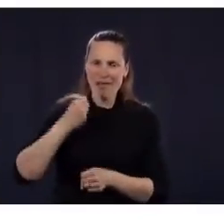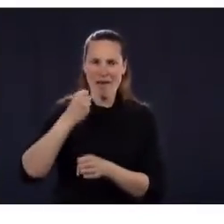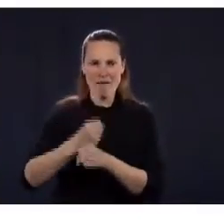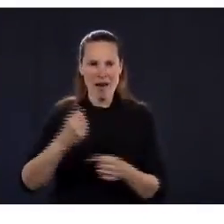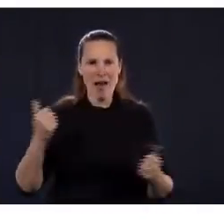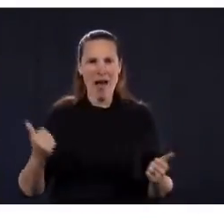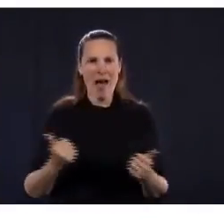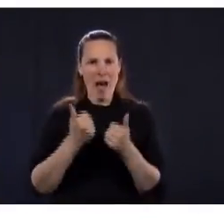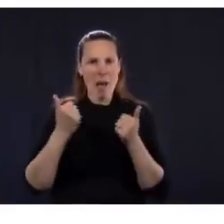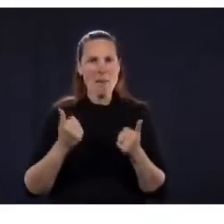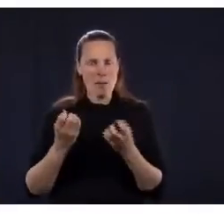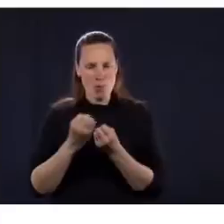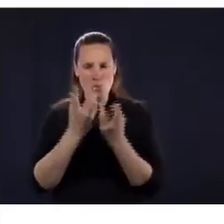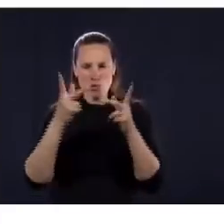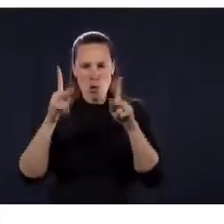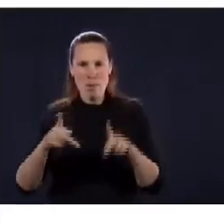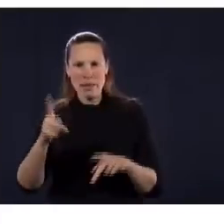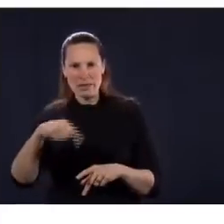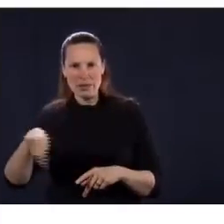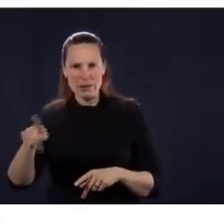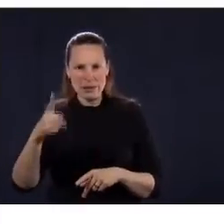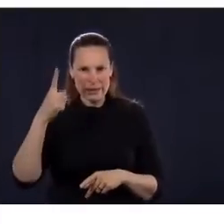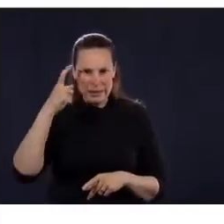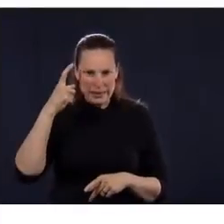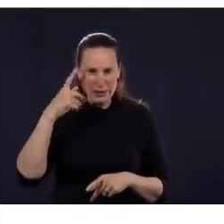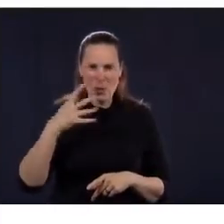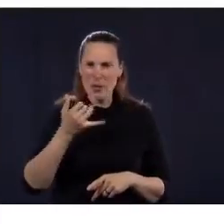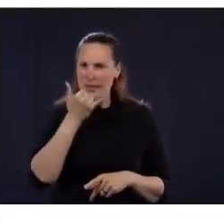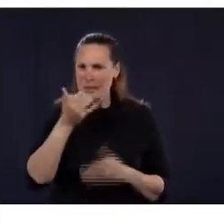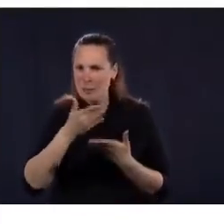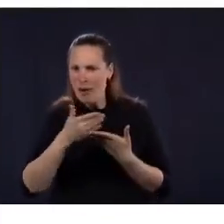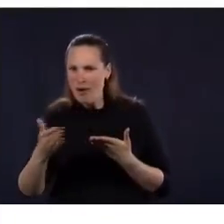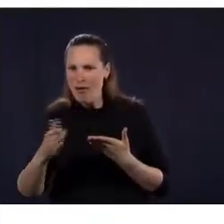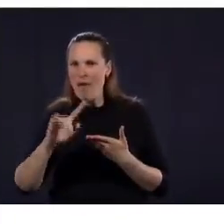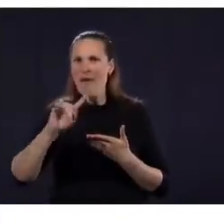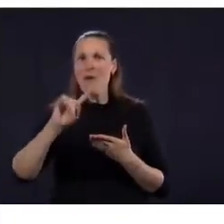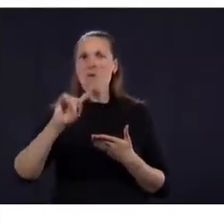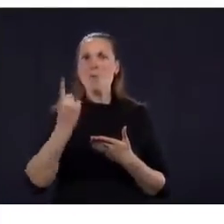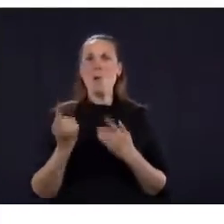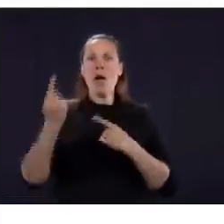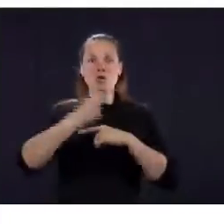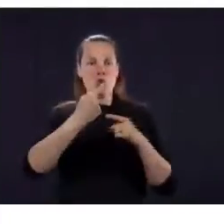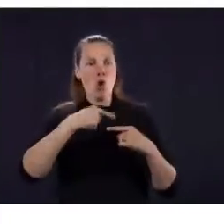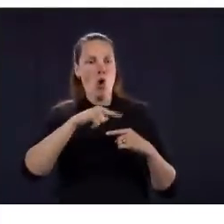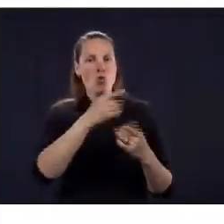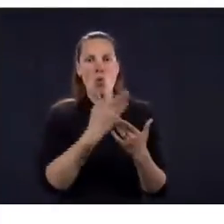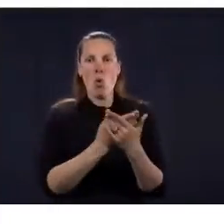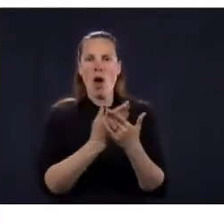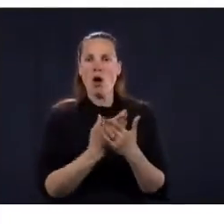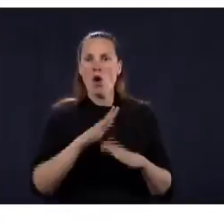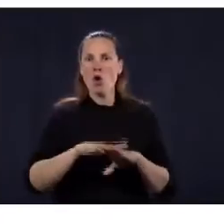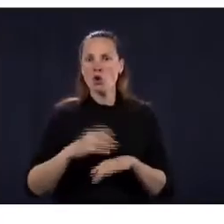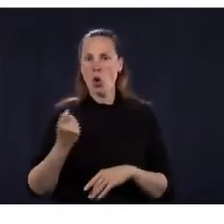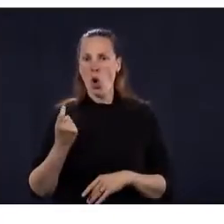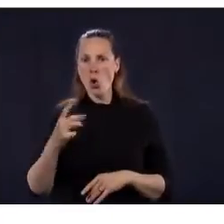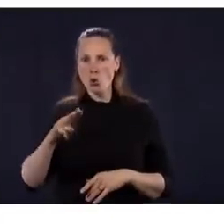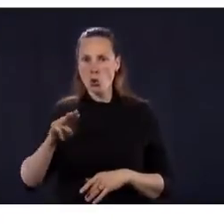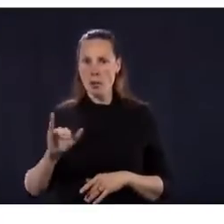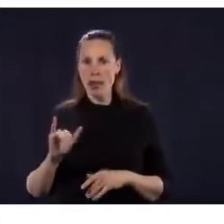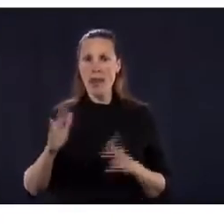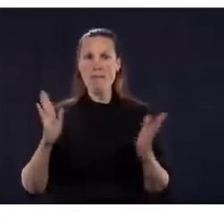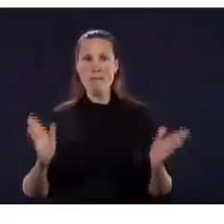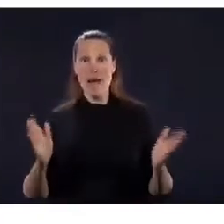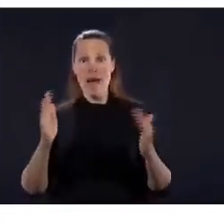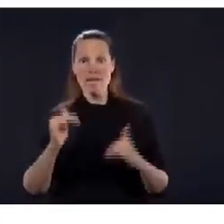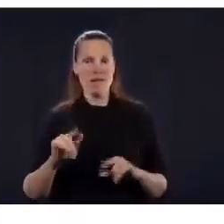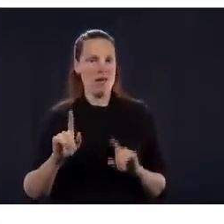il va falloir, là, quand même que les gens soient très débrouillards. Puis moi, je compte sur la débrouillardise des